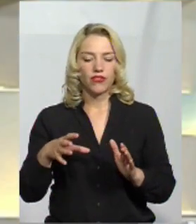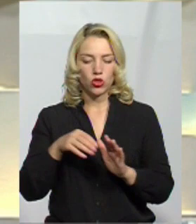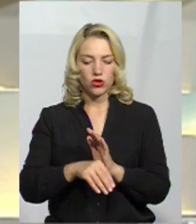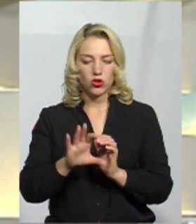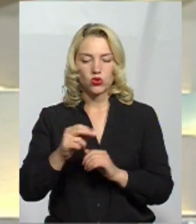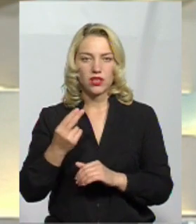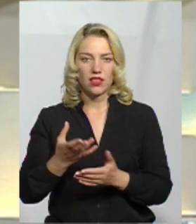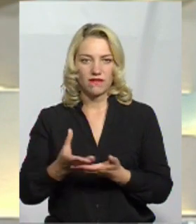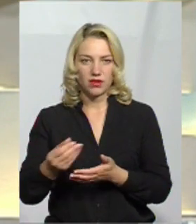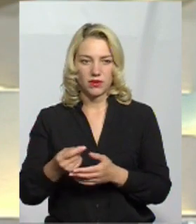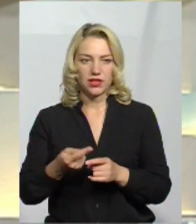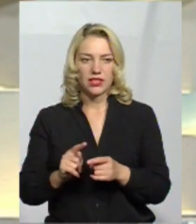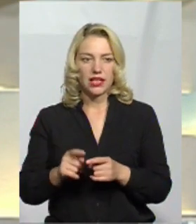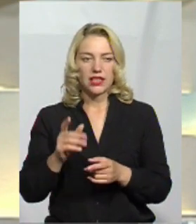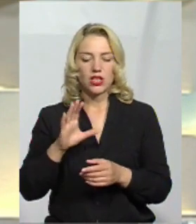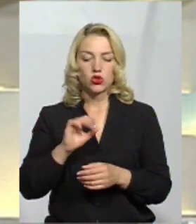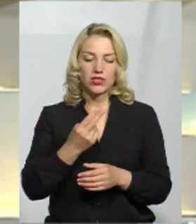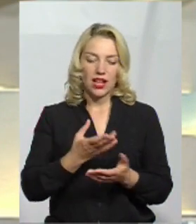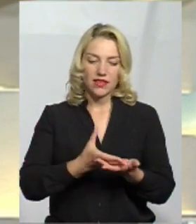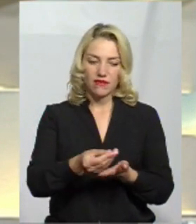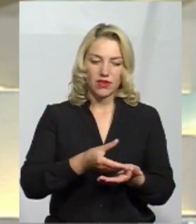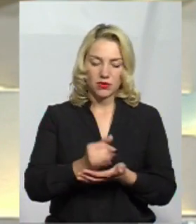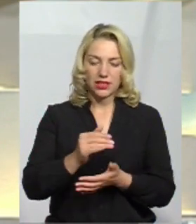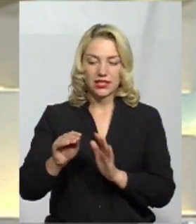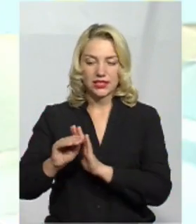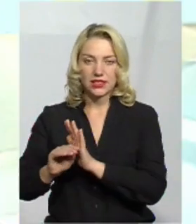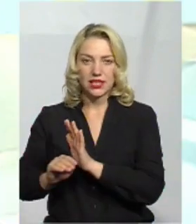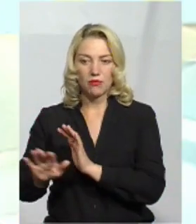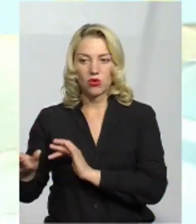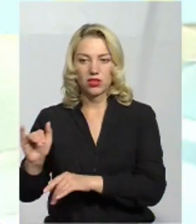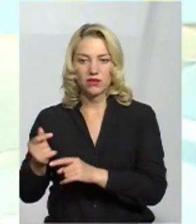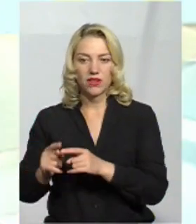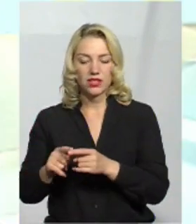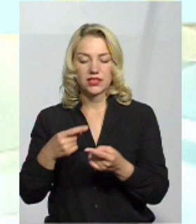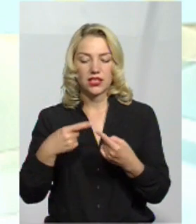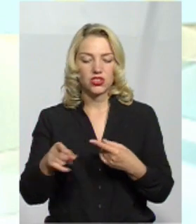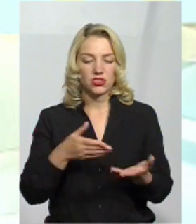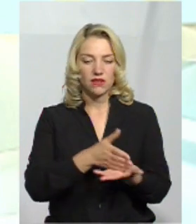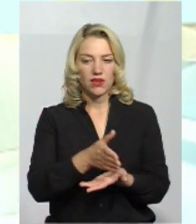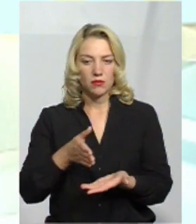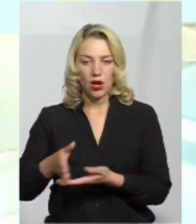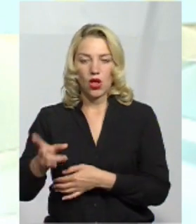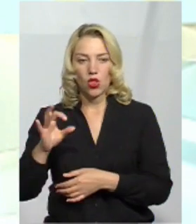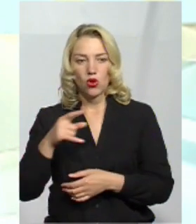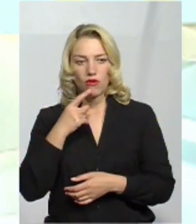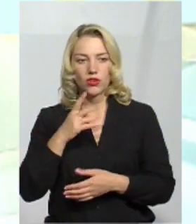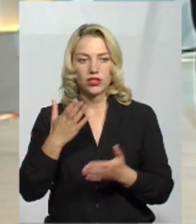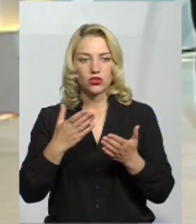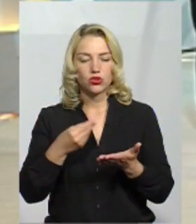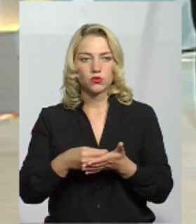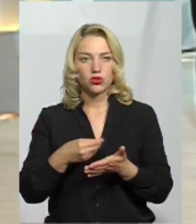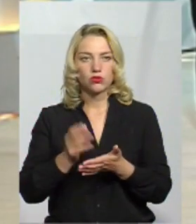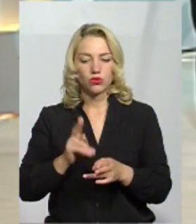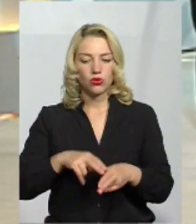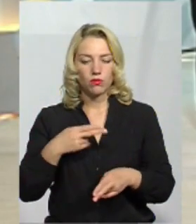соціальні виплати і система кредитування до інші напрямки. Ну, зрозуміло. Але якщо з бюджету буде компенсуватися та різниця,